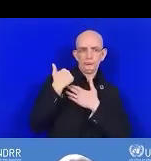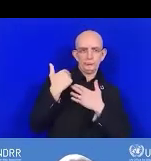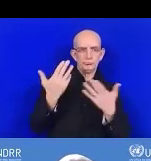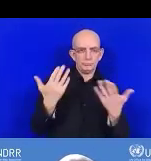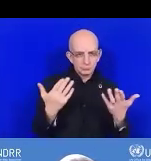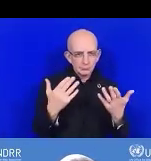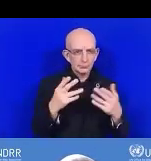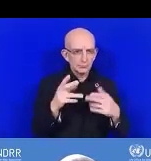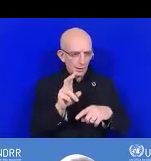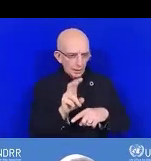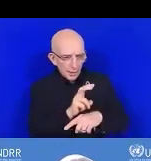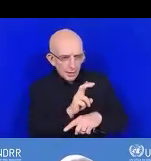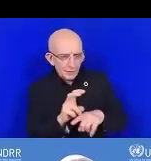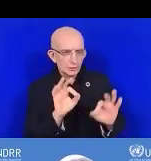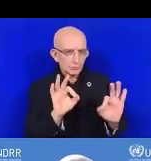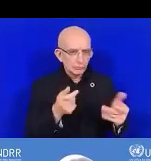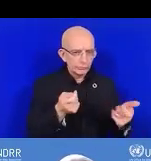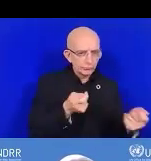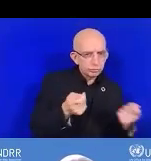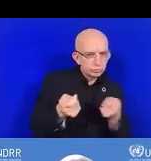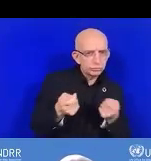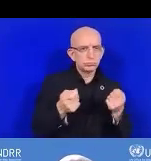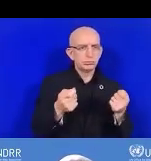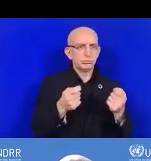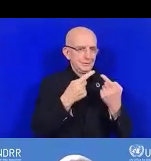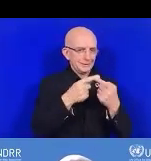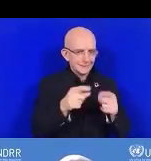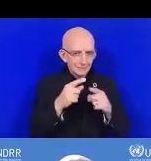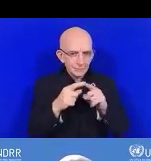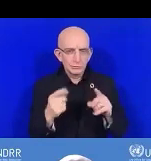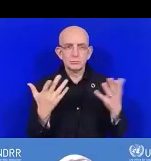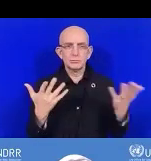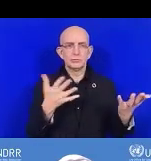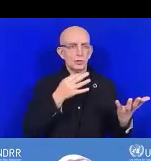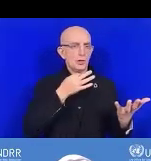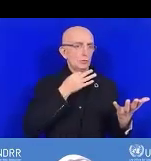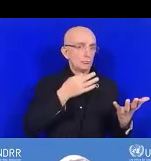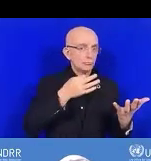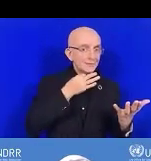'évaluation des risques, les capacités financières,